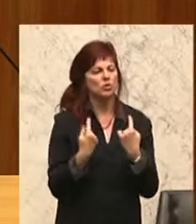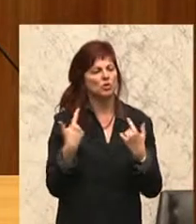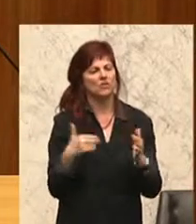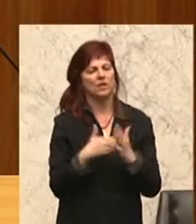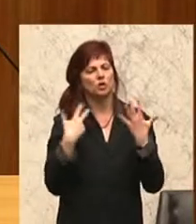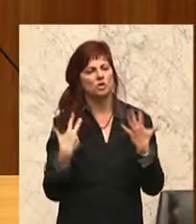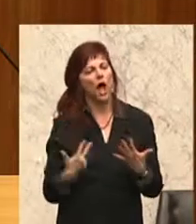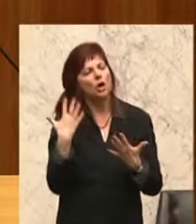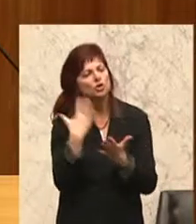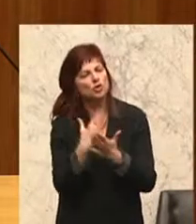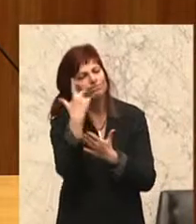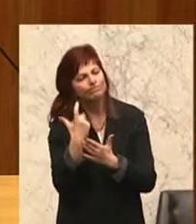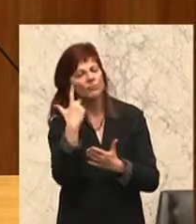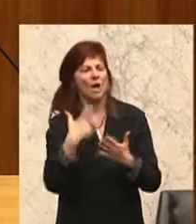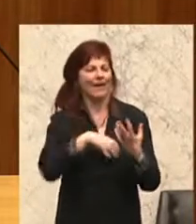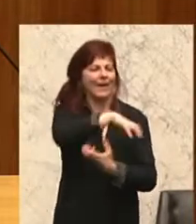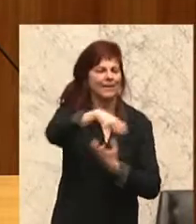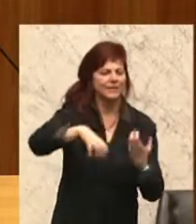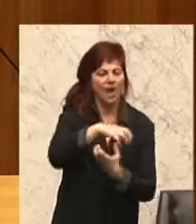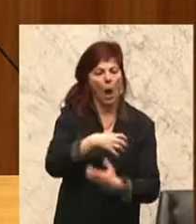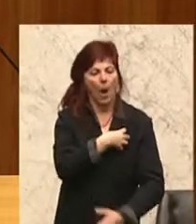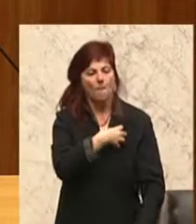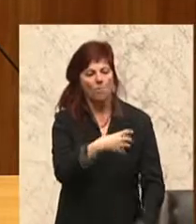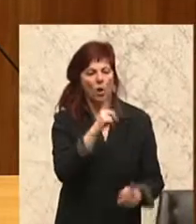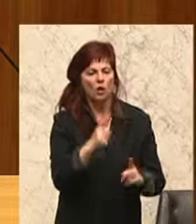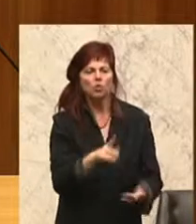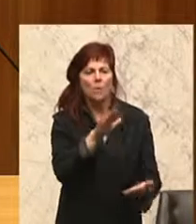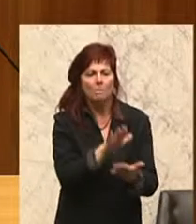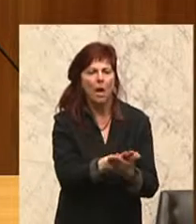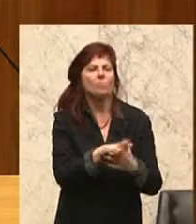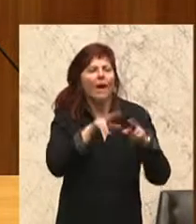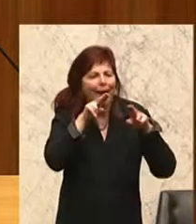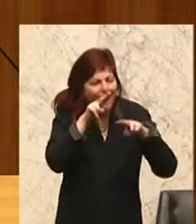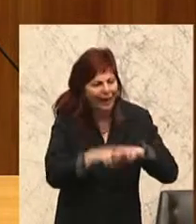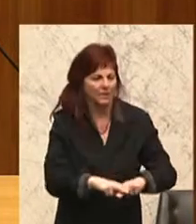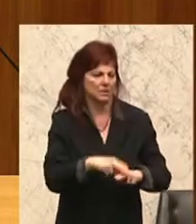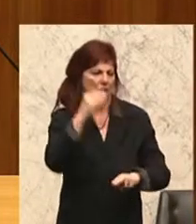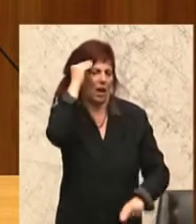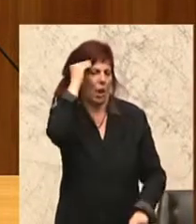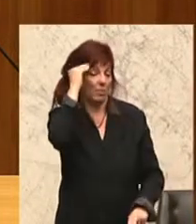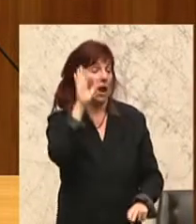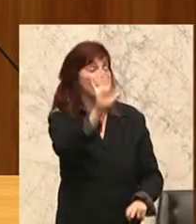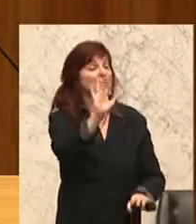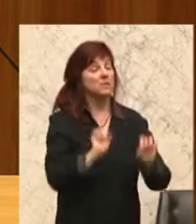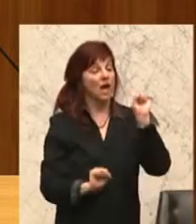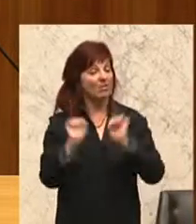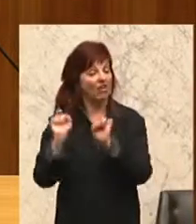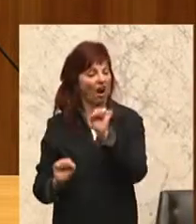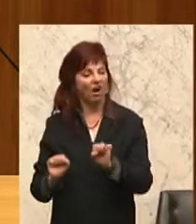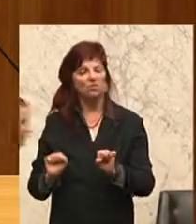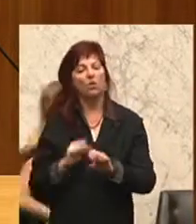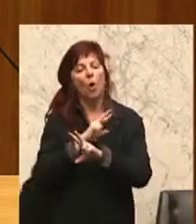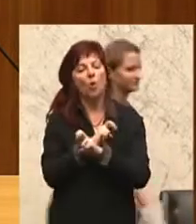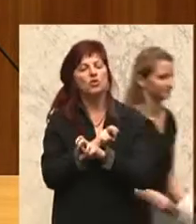es notwendig, dass die Bürgerinnen und Bürger noch einen Restglauben an die Politik haben. So wie Sie sich anstellen, sehr geehrte Damen und Herren von der österreichischen Bundesregierung,